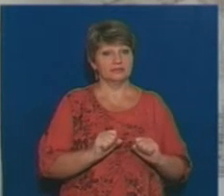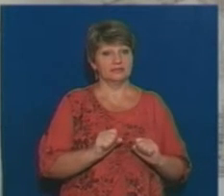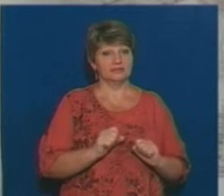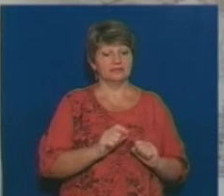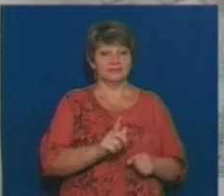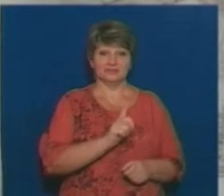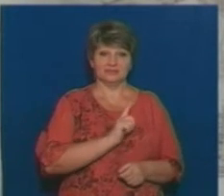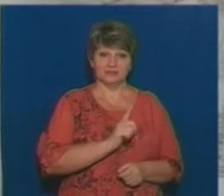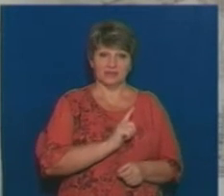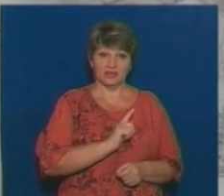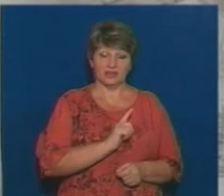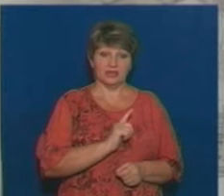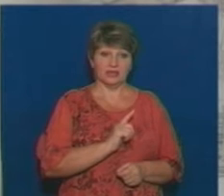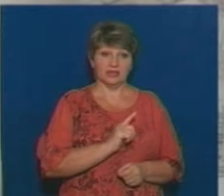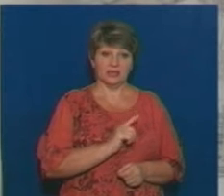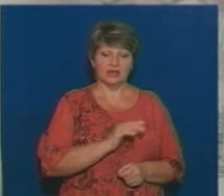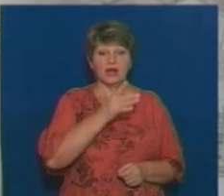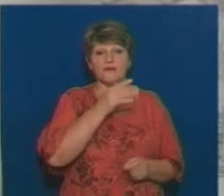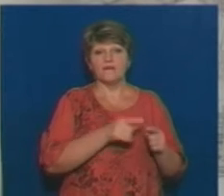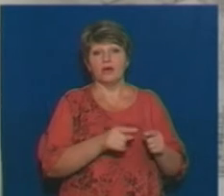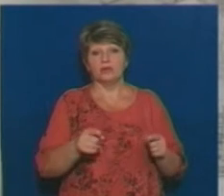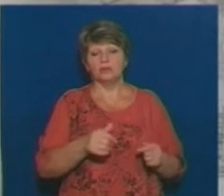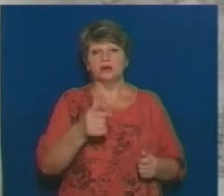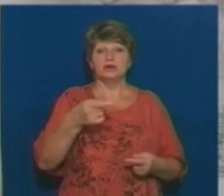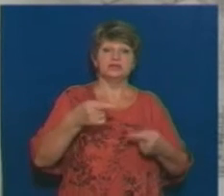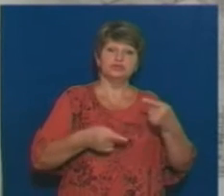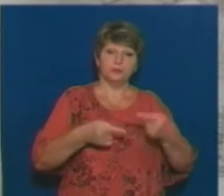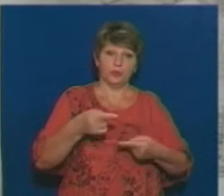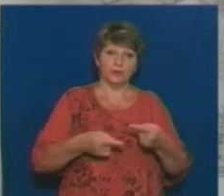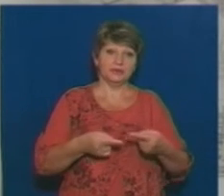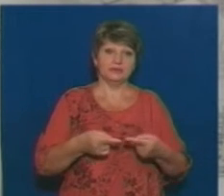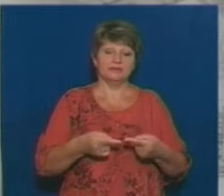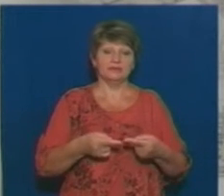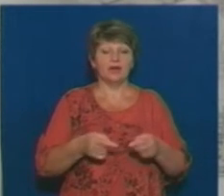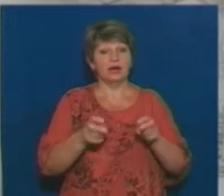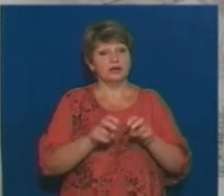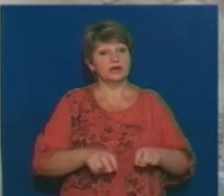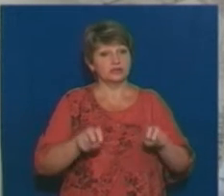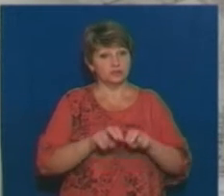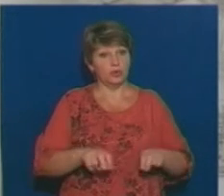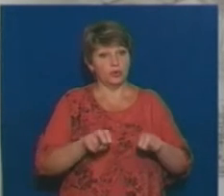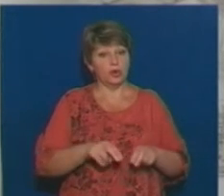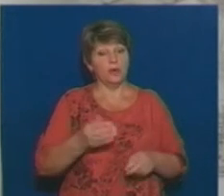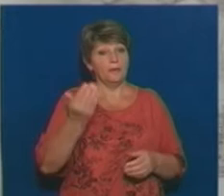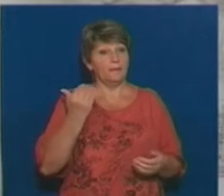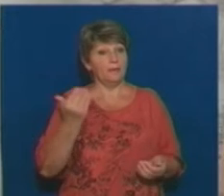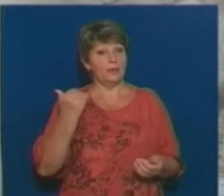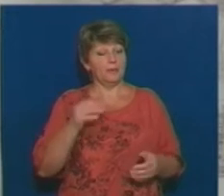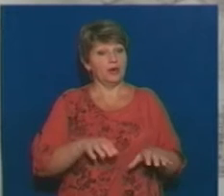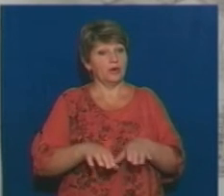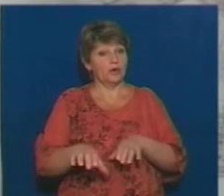Ви знаєте, в ході спорів, в ході розборів попереднього